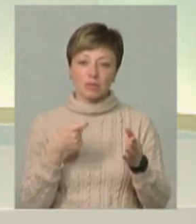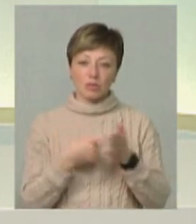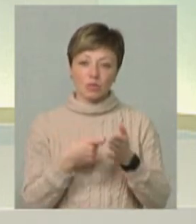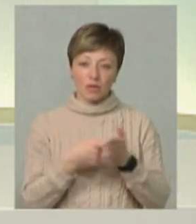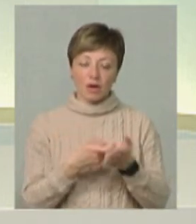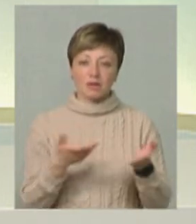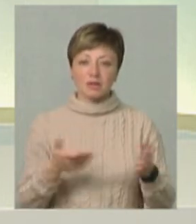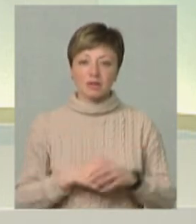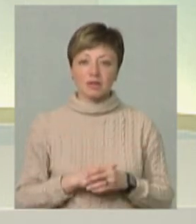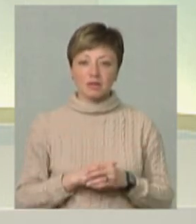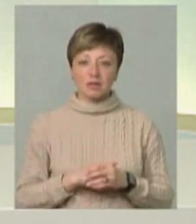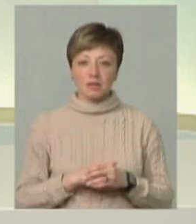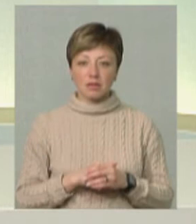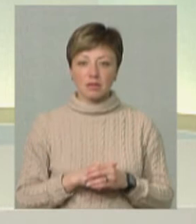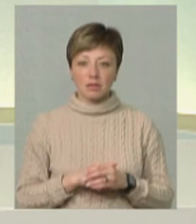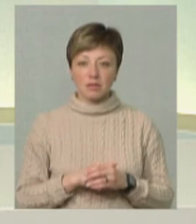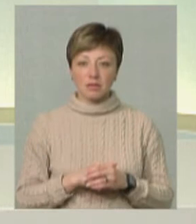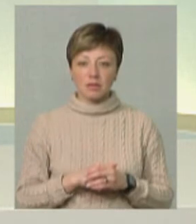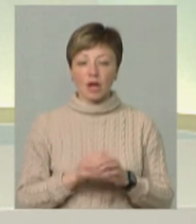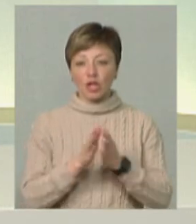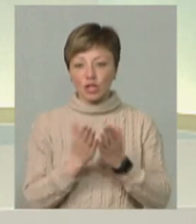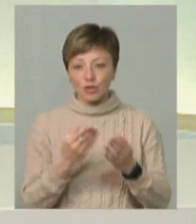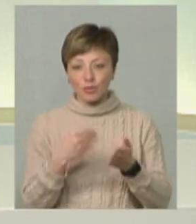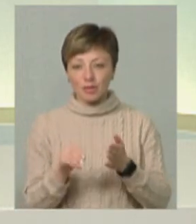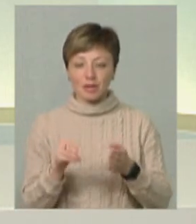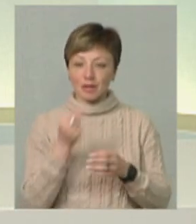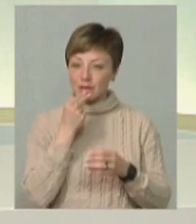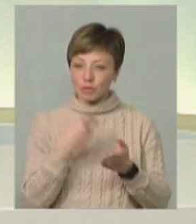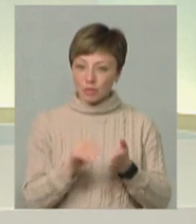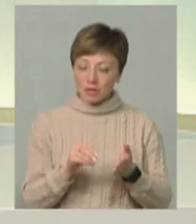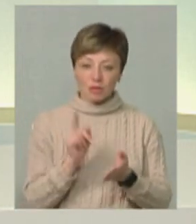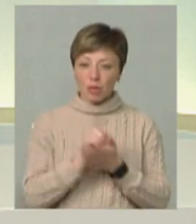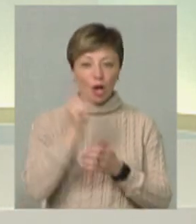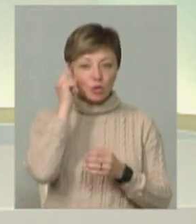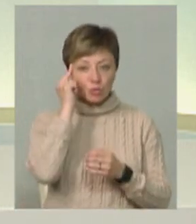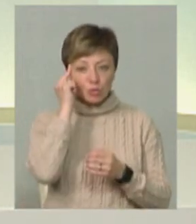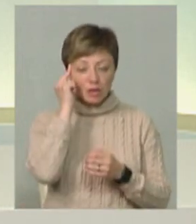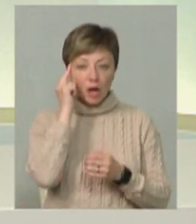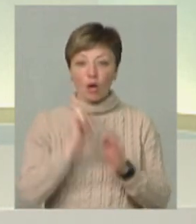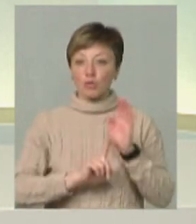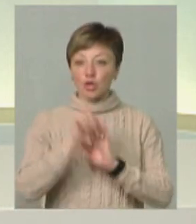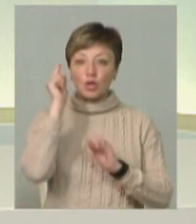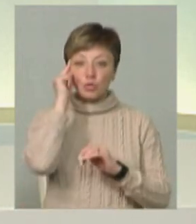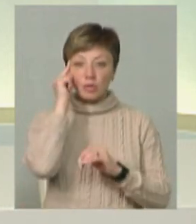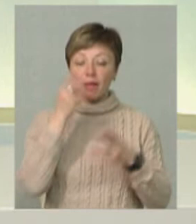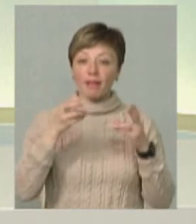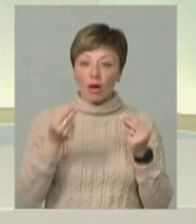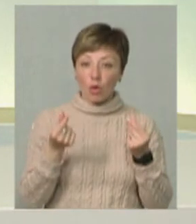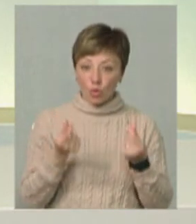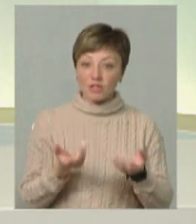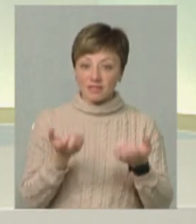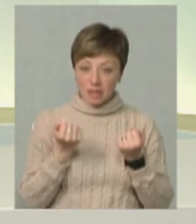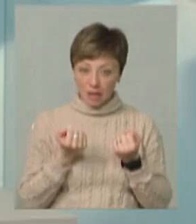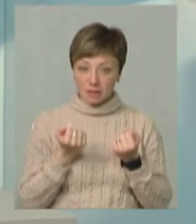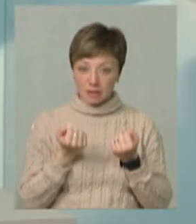булочку до школи купити, шклянку молока чи книжку. Він не має думати, бо як він почне думати, де йому гроші